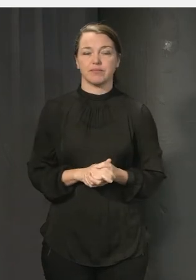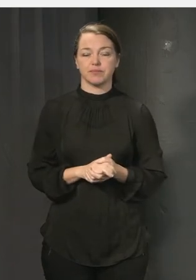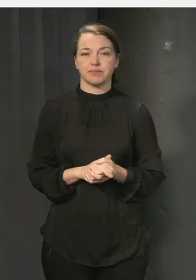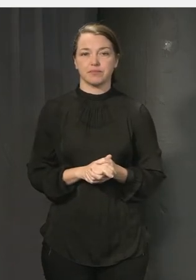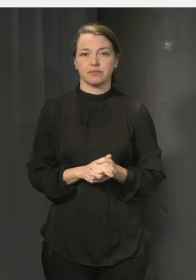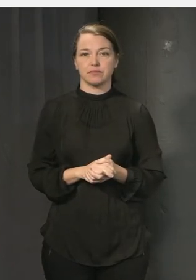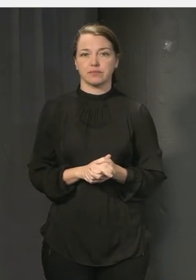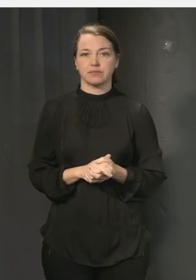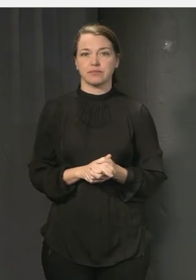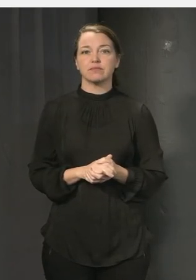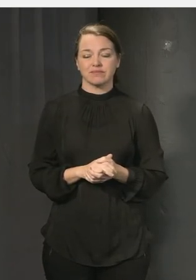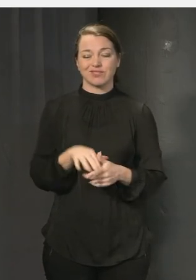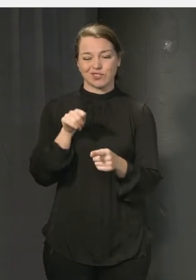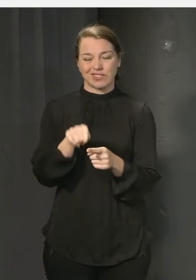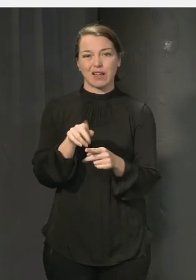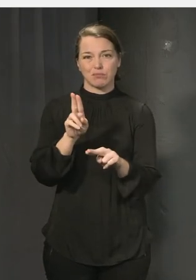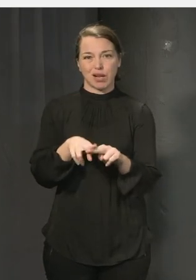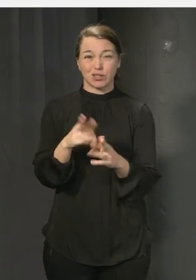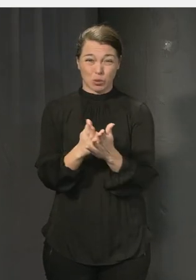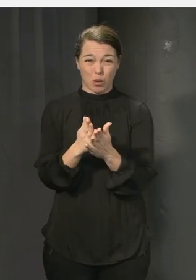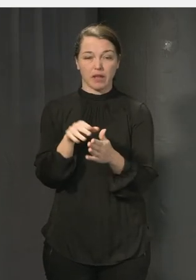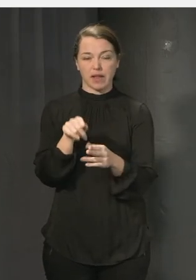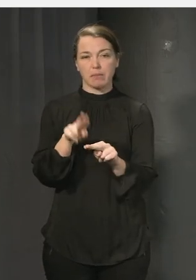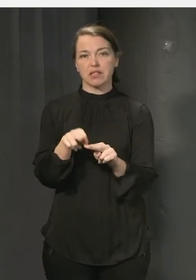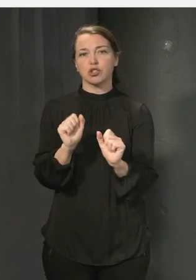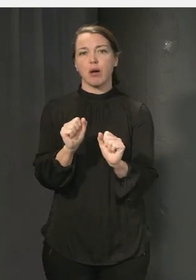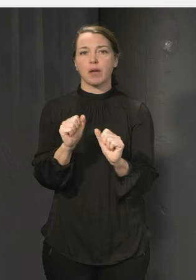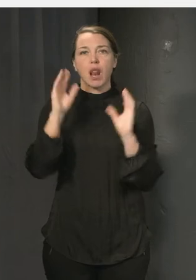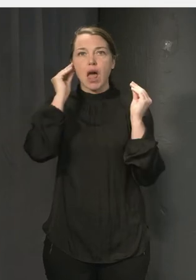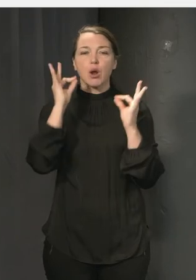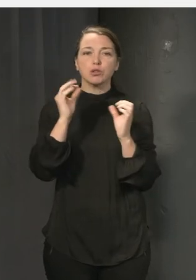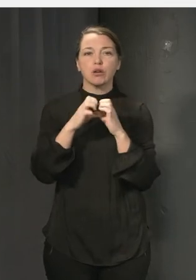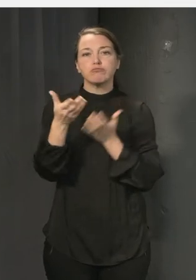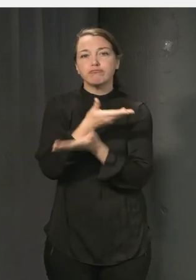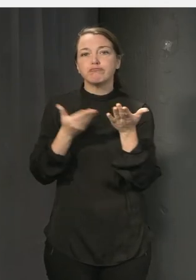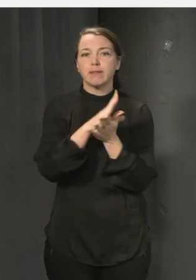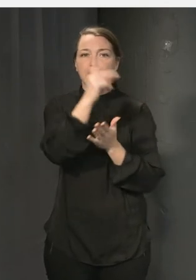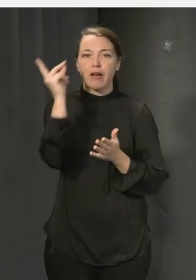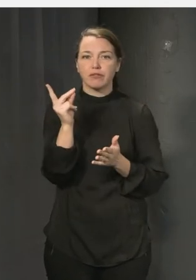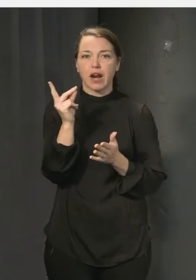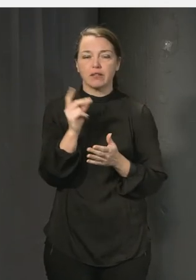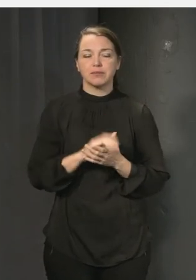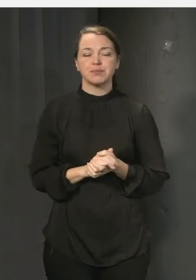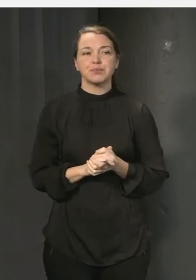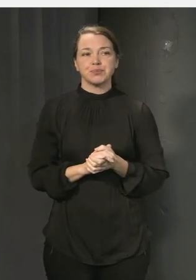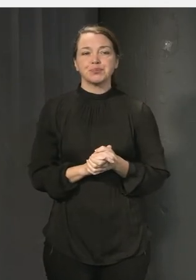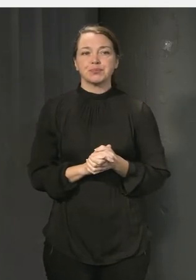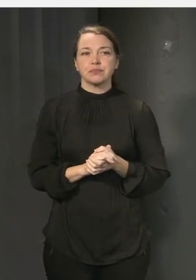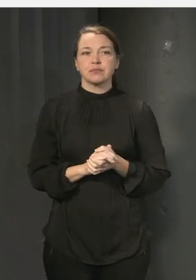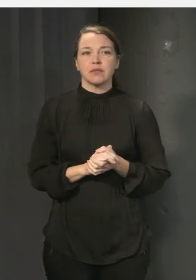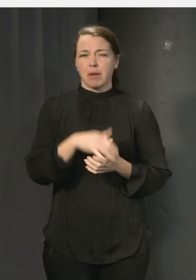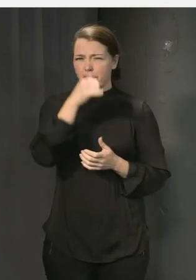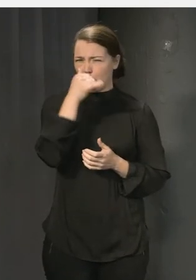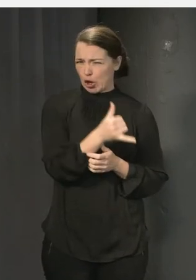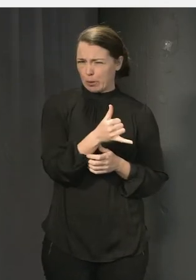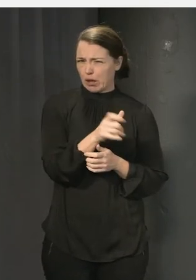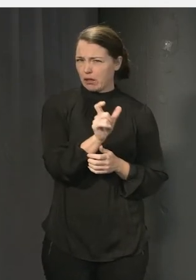det är det också där man liksom ska lära sig att bli en socialvarus och allt det där. Men jag tänker, om man nu tänker förebyggande, för